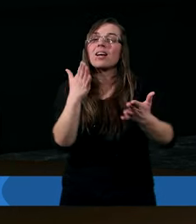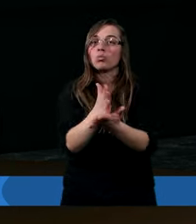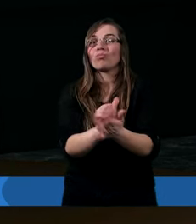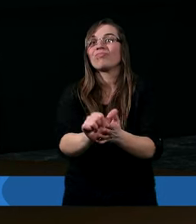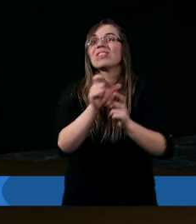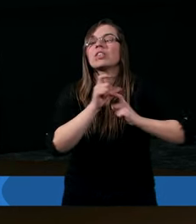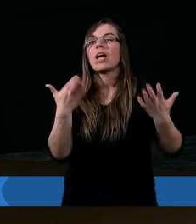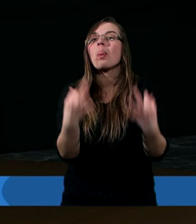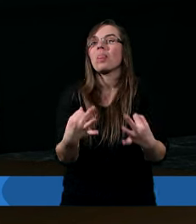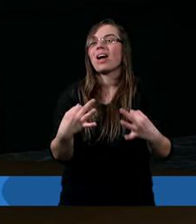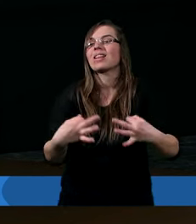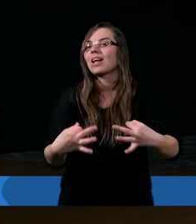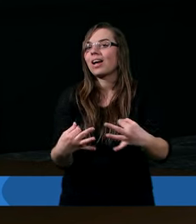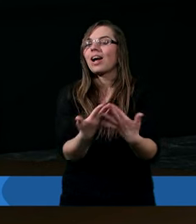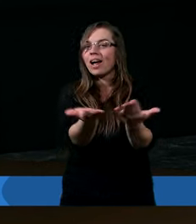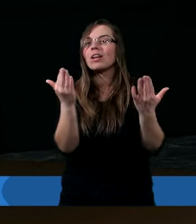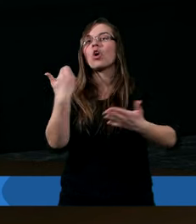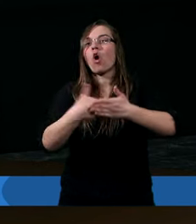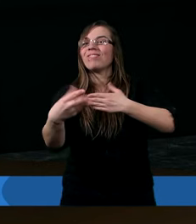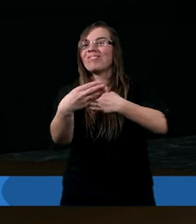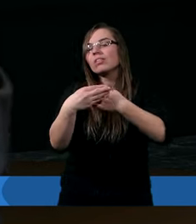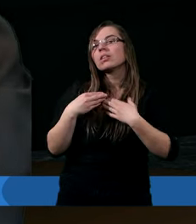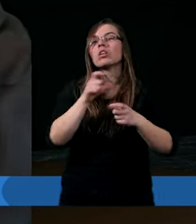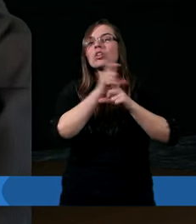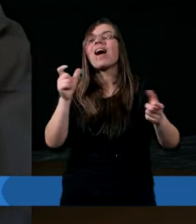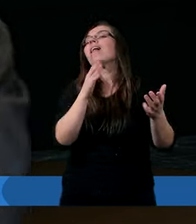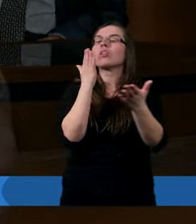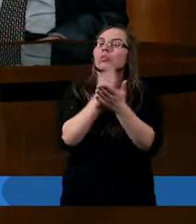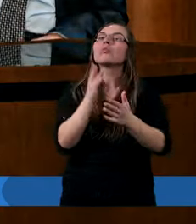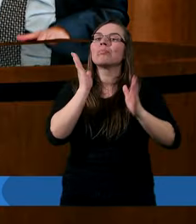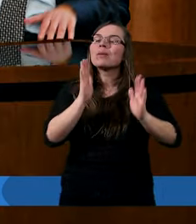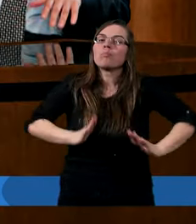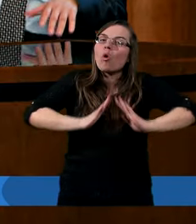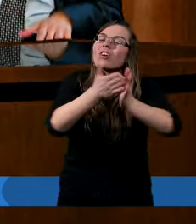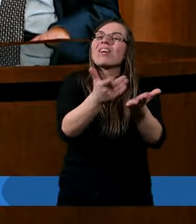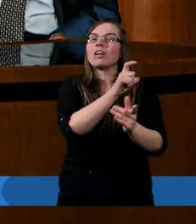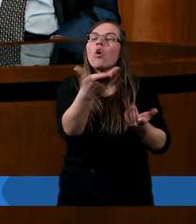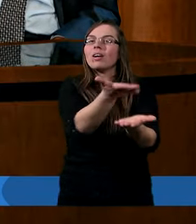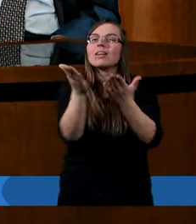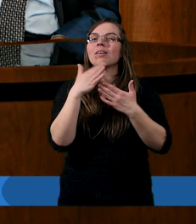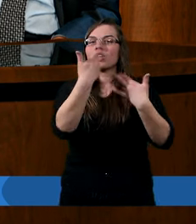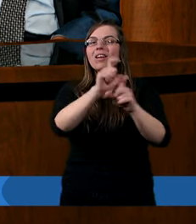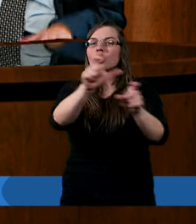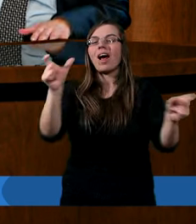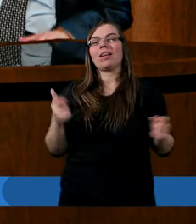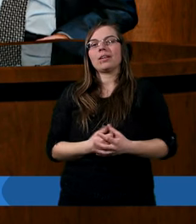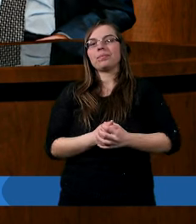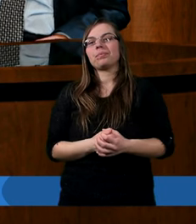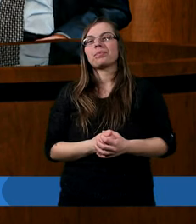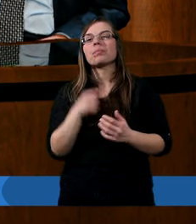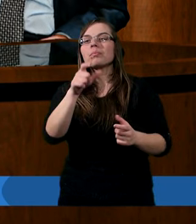sąd. Teraz książę tego świata będzie osądzony. Nawet padły takie słowa